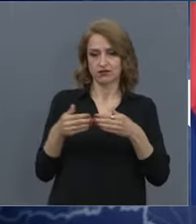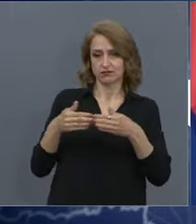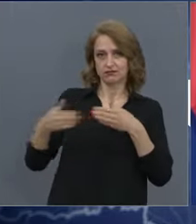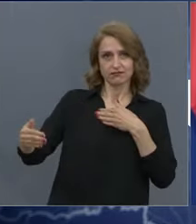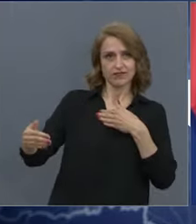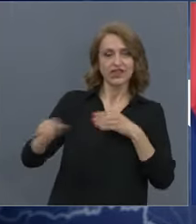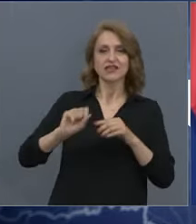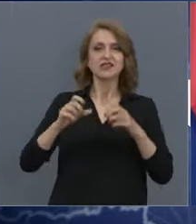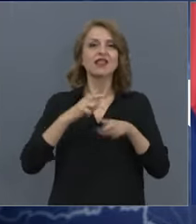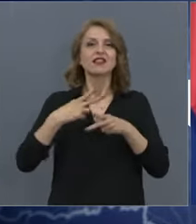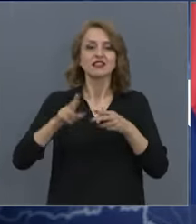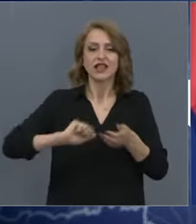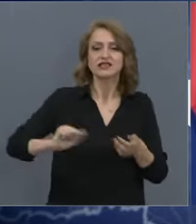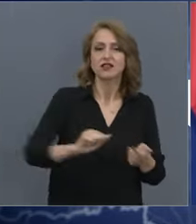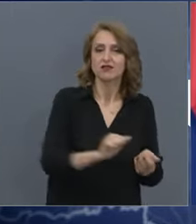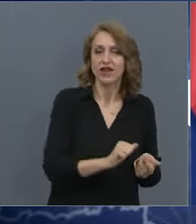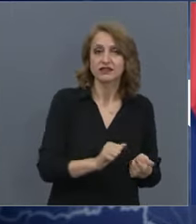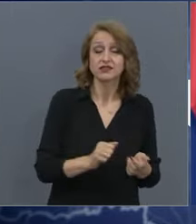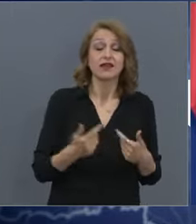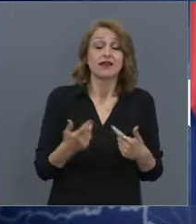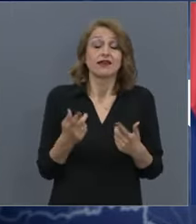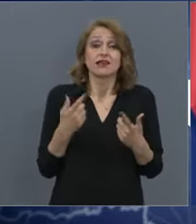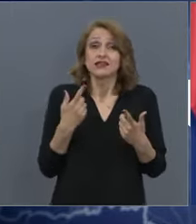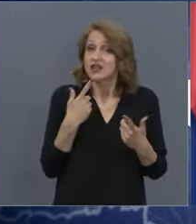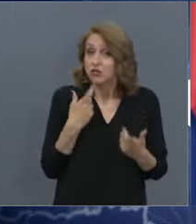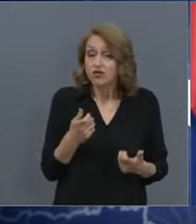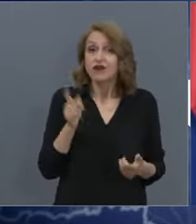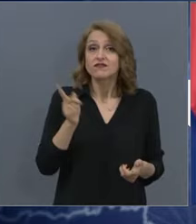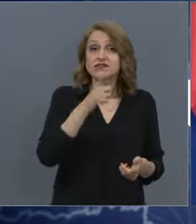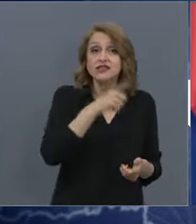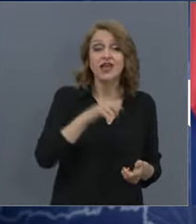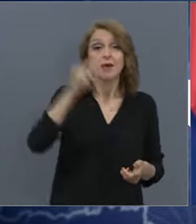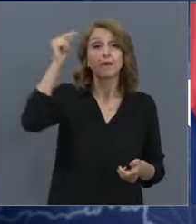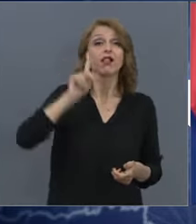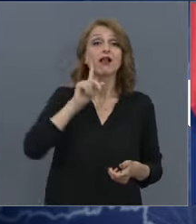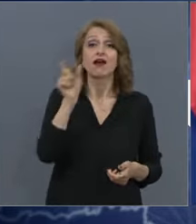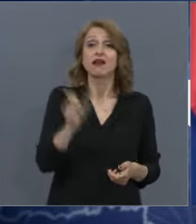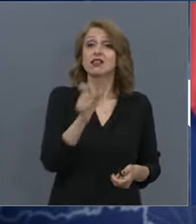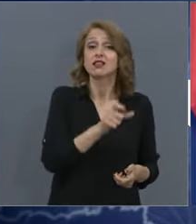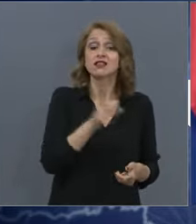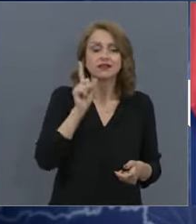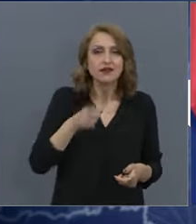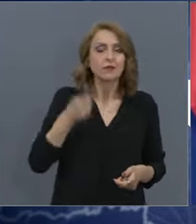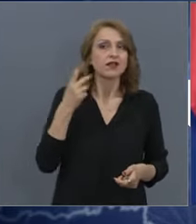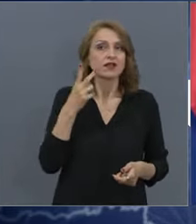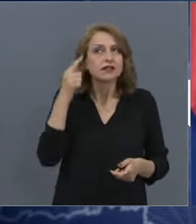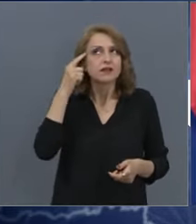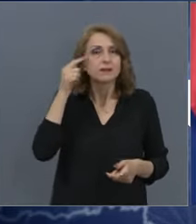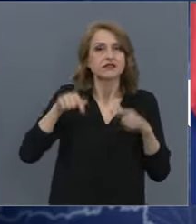И ние ще се водим и изчитам, че всеки един българин трябва да се води от това правило. И не трябва да